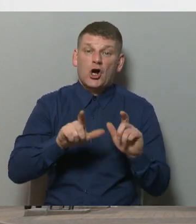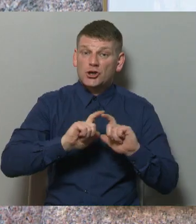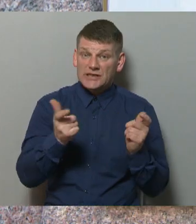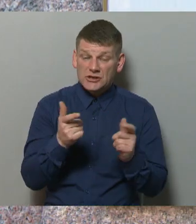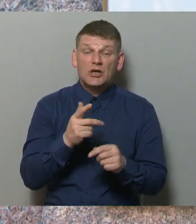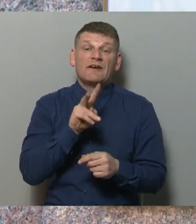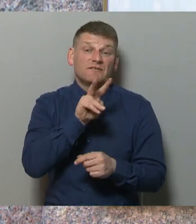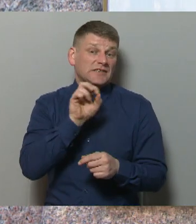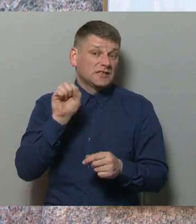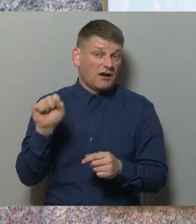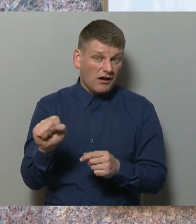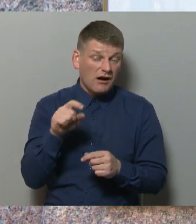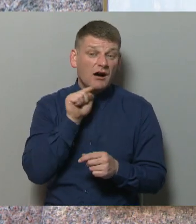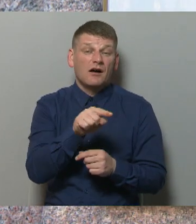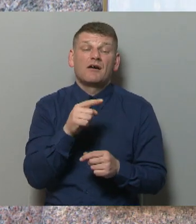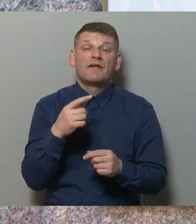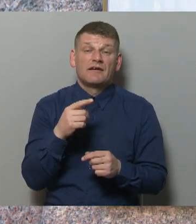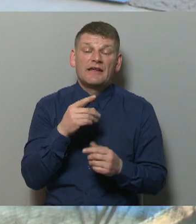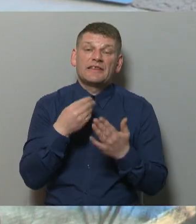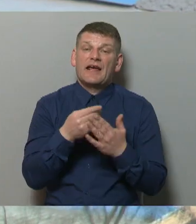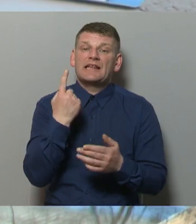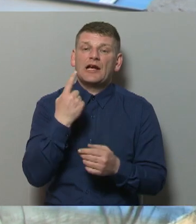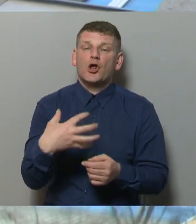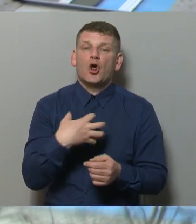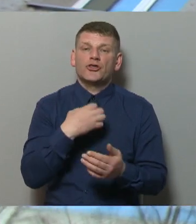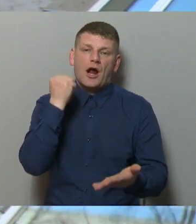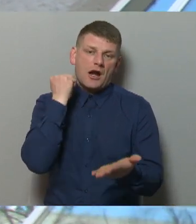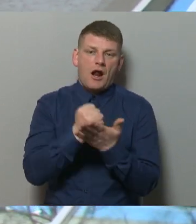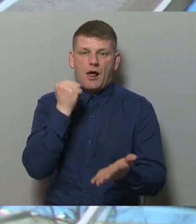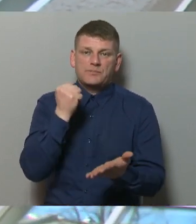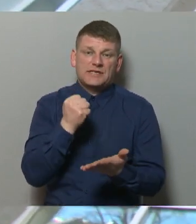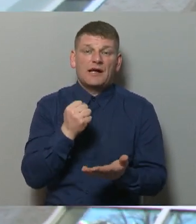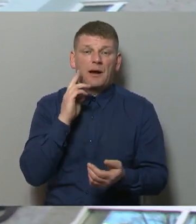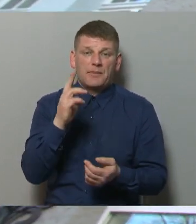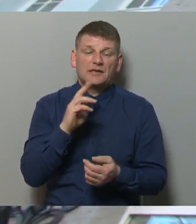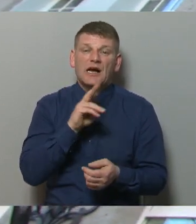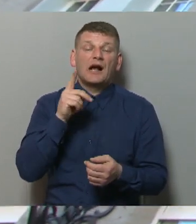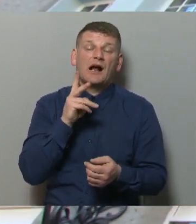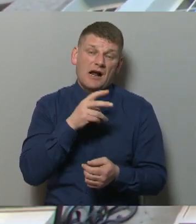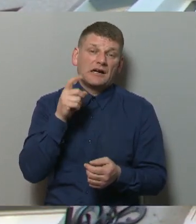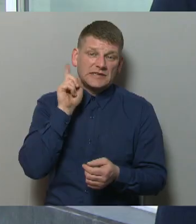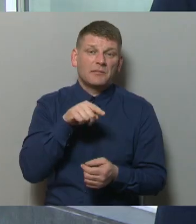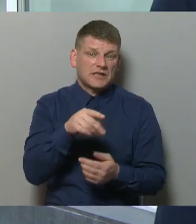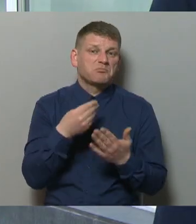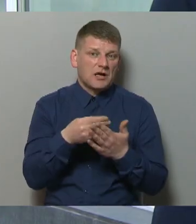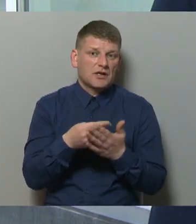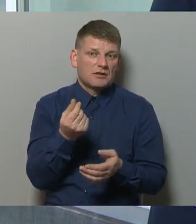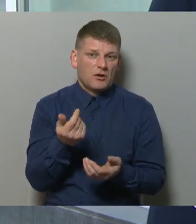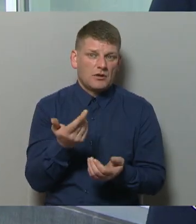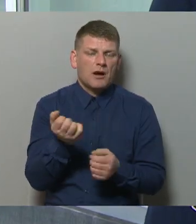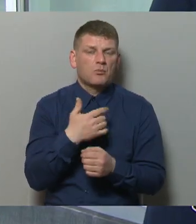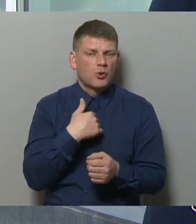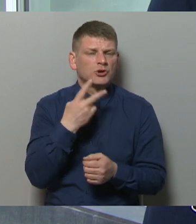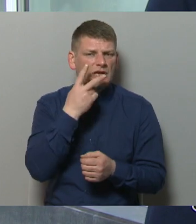kamēr sociālās apdrošināšanas aģentūrai dar tikai noterijālas apliecinājums, kas, kā zināms, maksā naudu. Ar mūsu